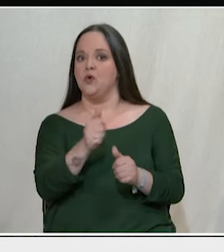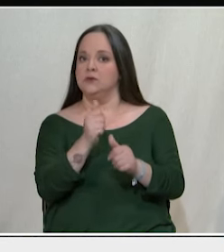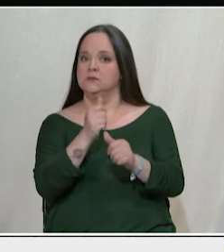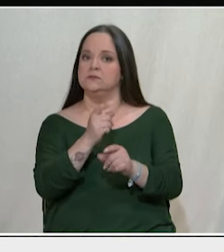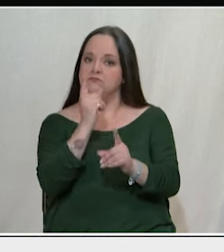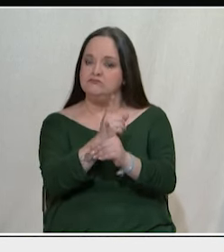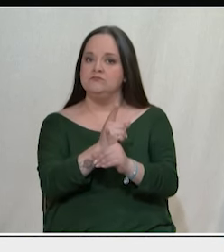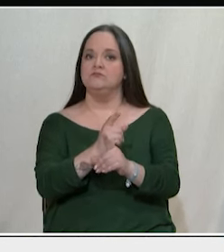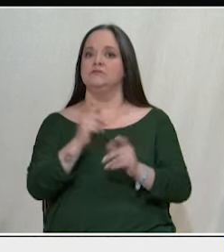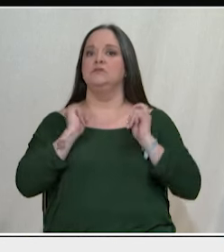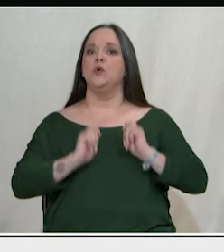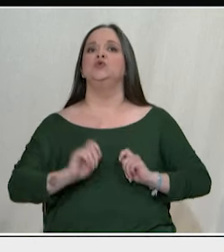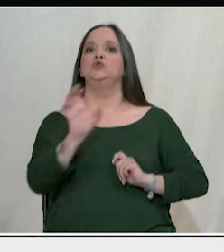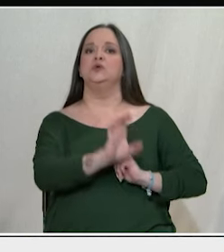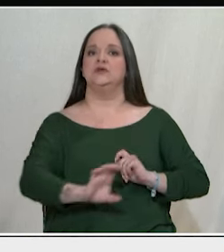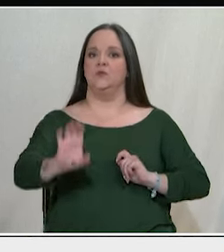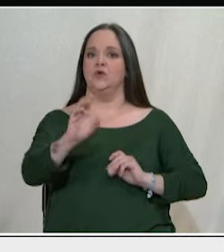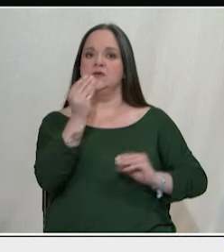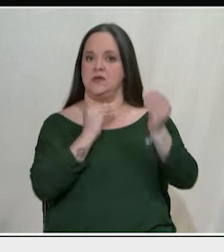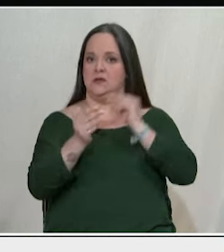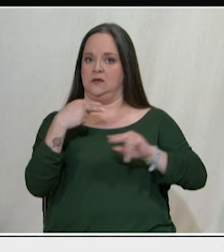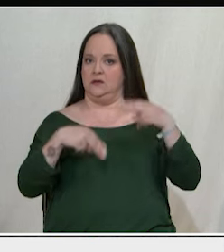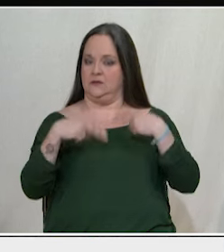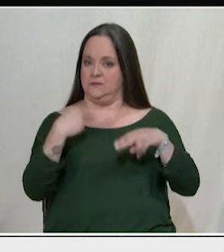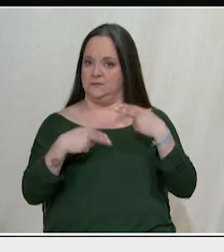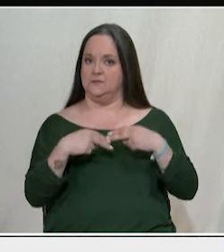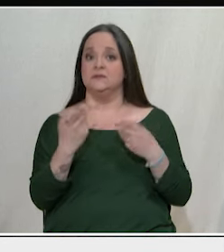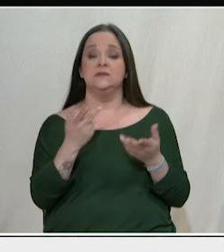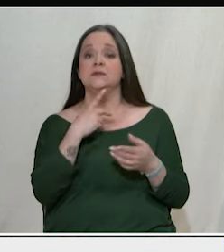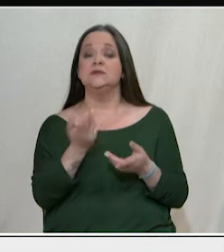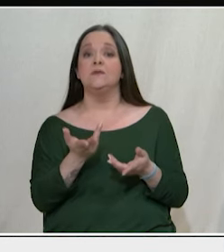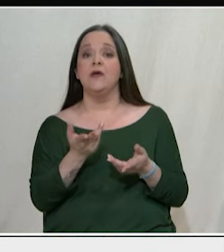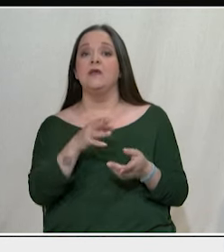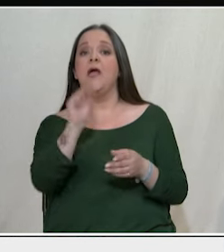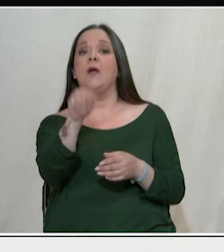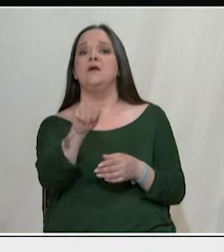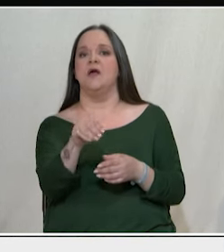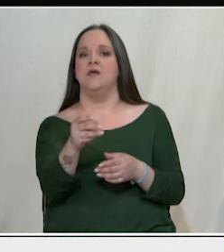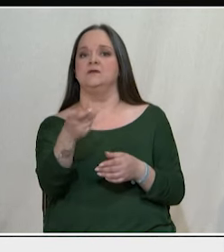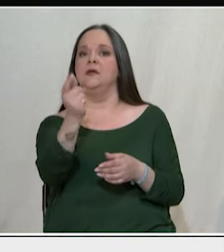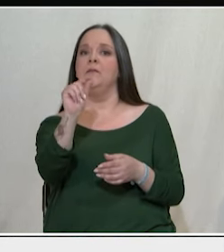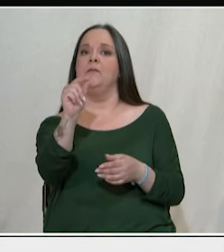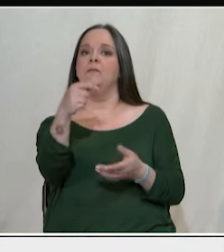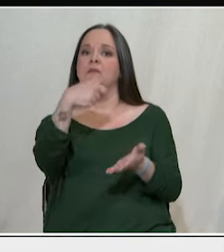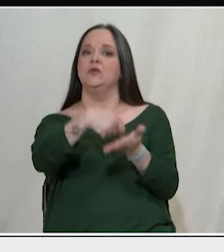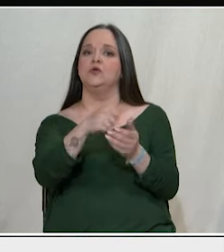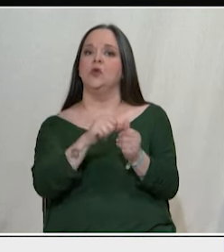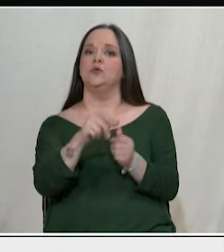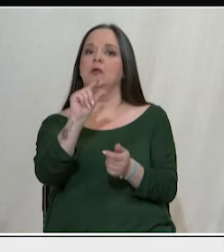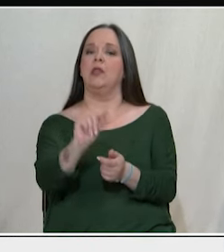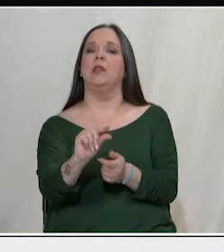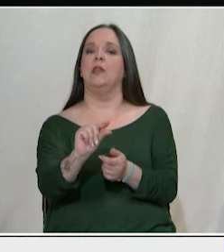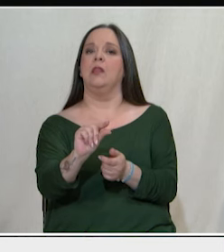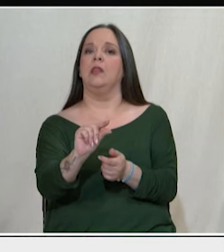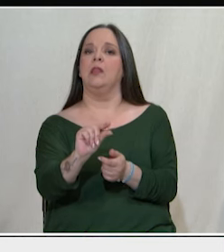μοντέλο υπερεκμετάλλευσης και χαμηλών μισθών. Σημαίνει ότι αν θεί μόνο η κερδοσκοπία, όπως